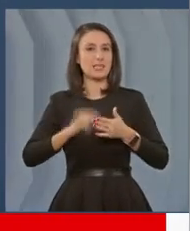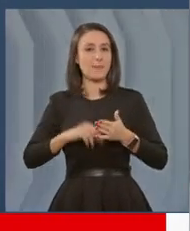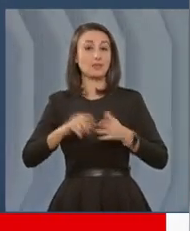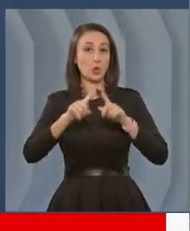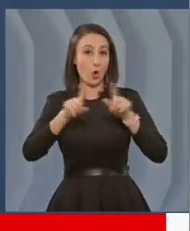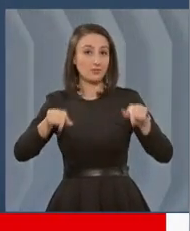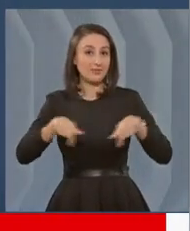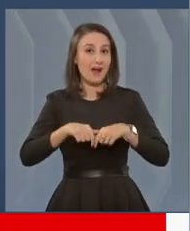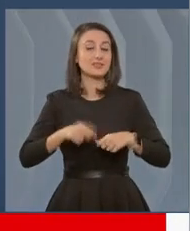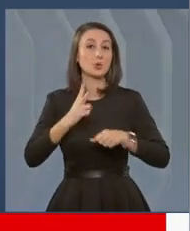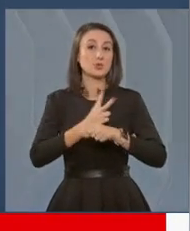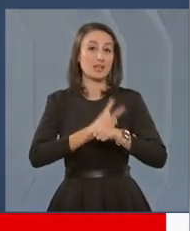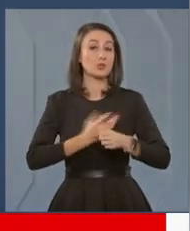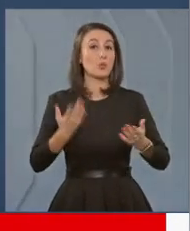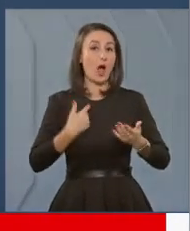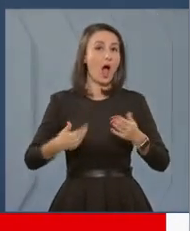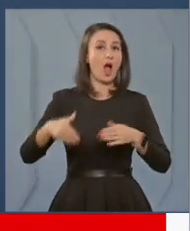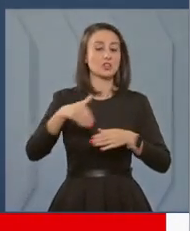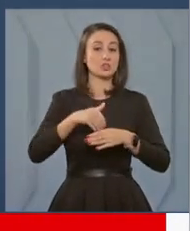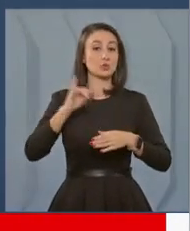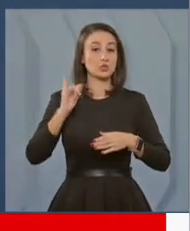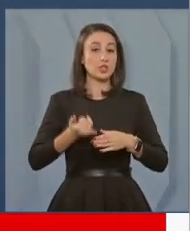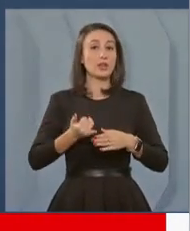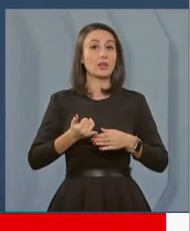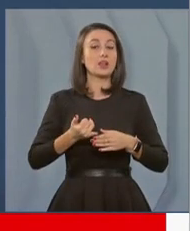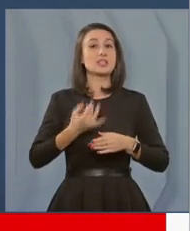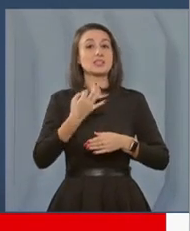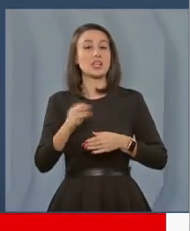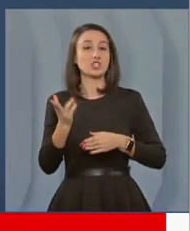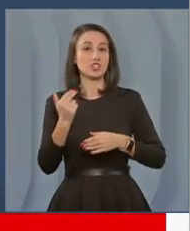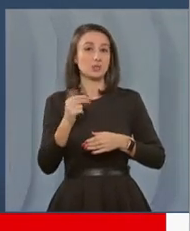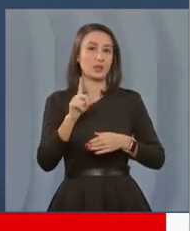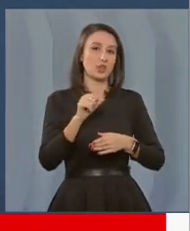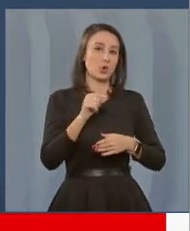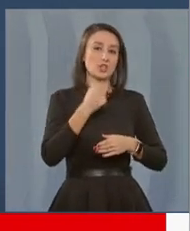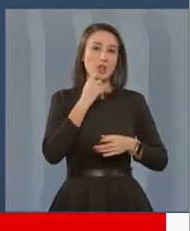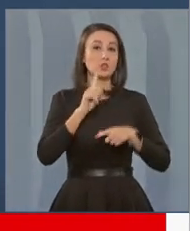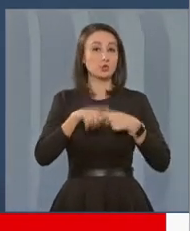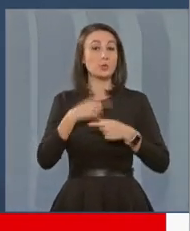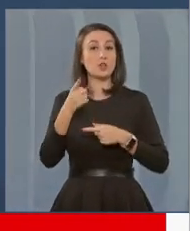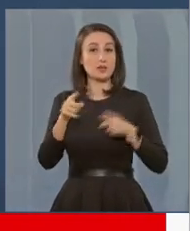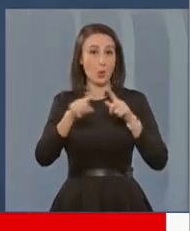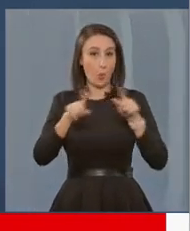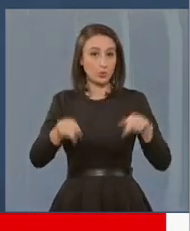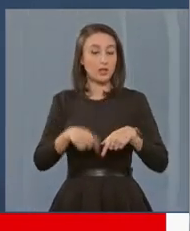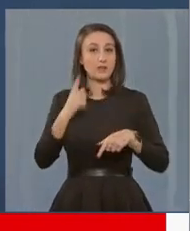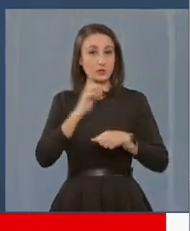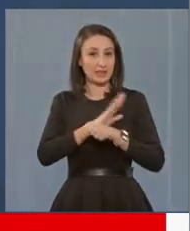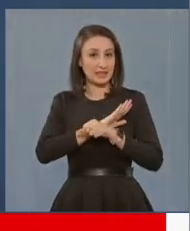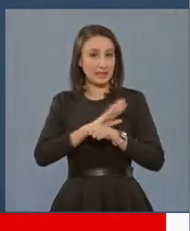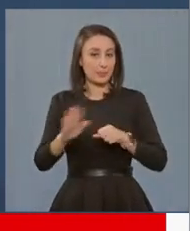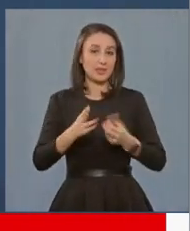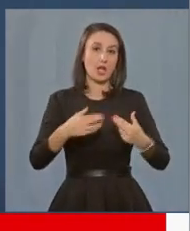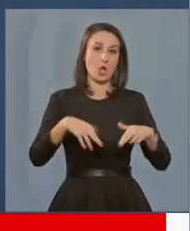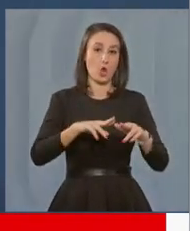contracte cu statul ca angajator, iar la 10, 15, 20 de ani după ce aceste contracte au fost îndeplinite de